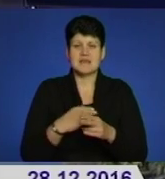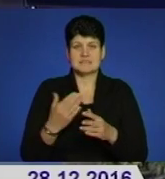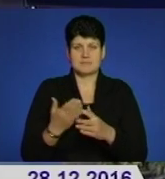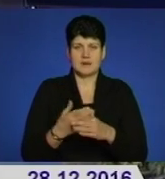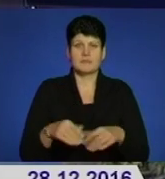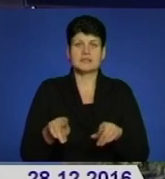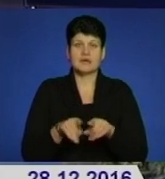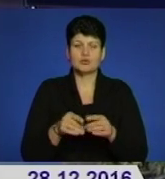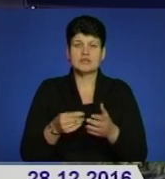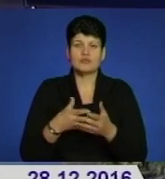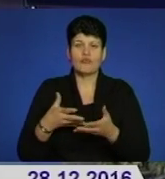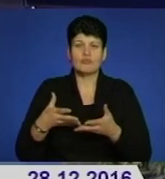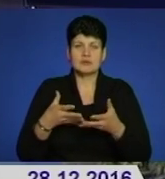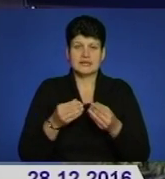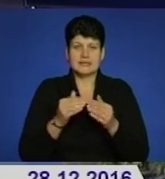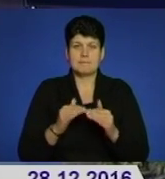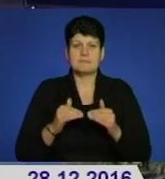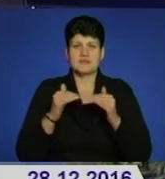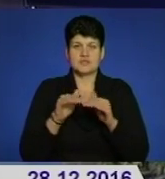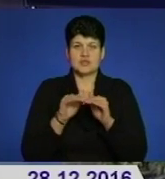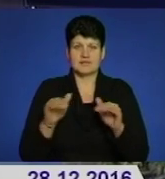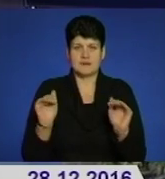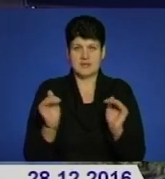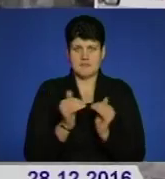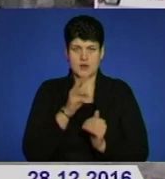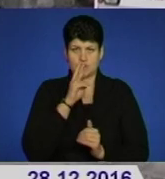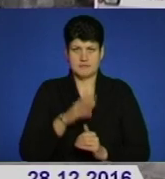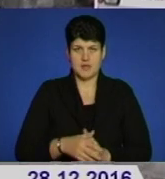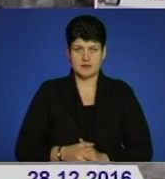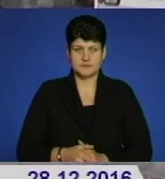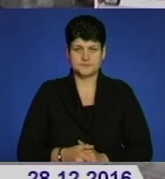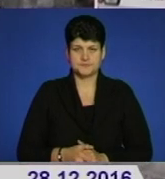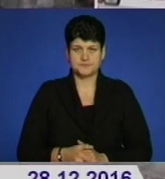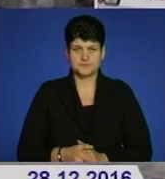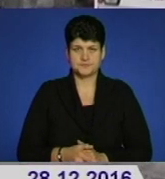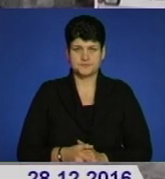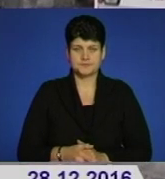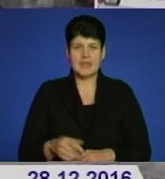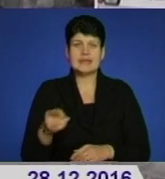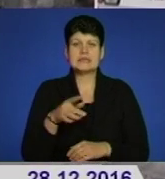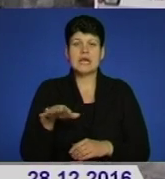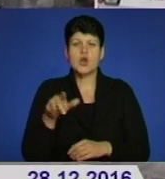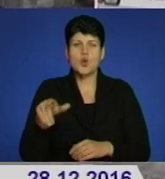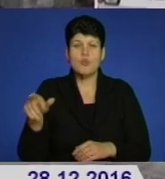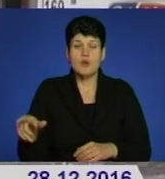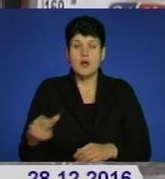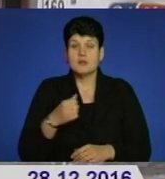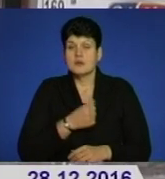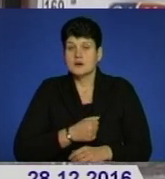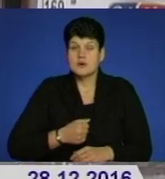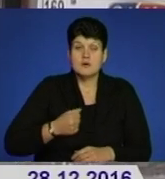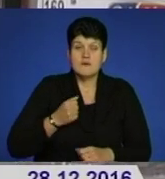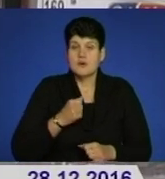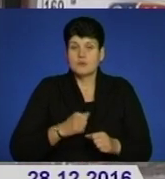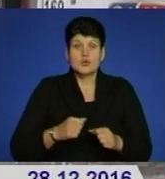Також на ціну вплине і підвищення рівня мінімальної заробітної плати. Тернополяни не приховують обурення з